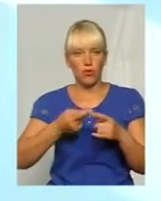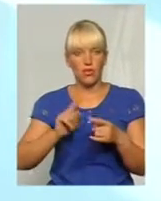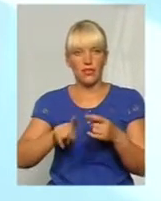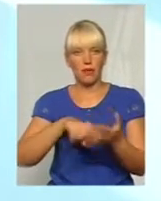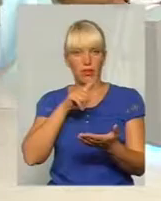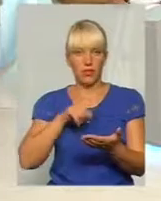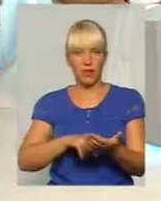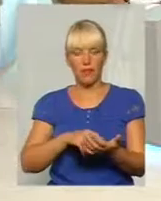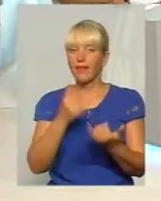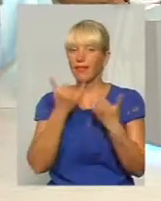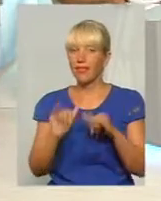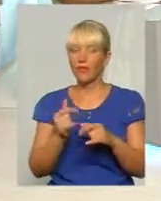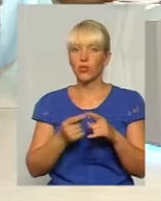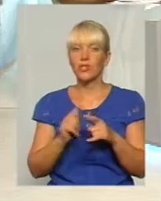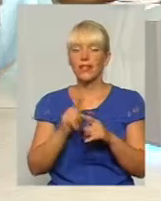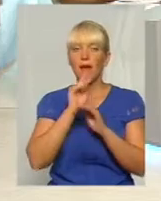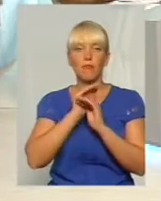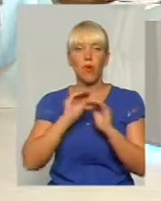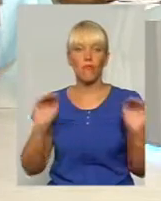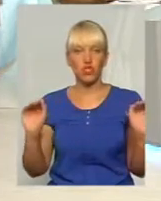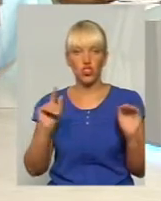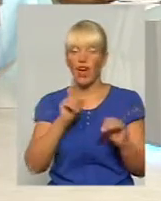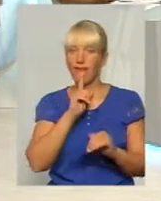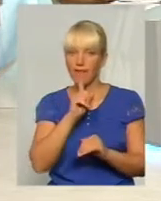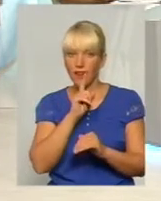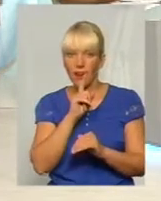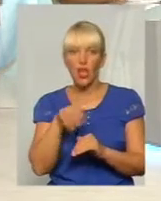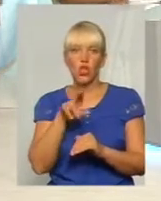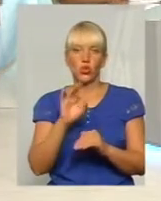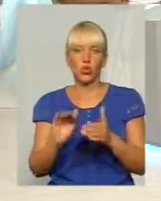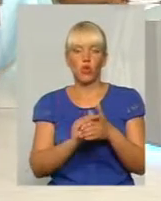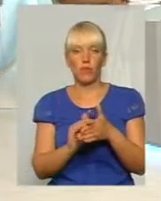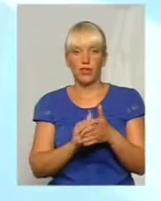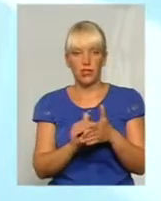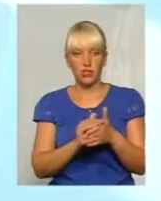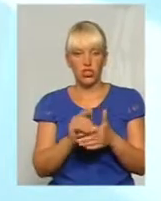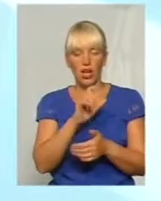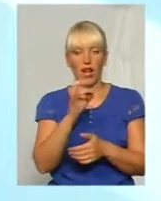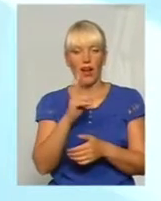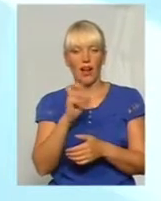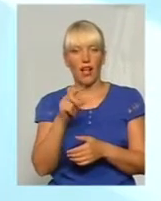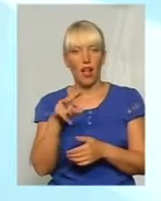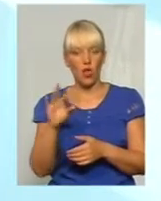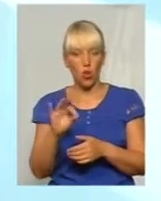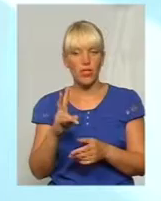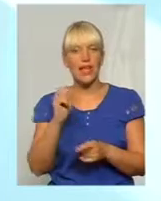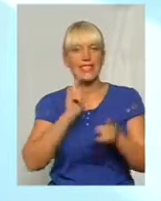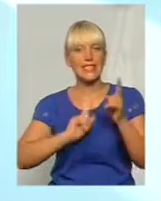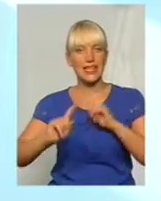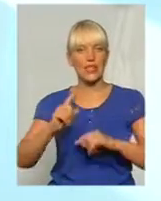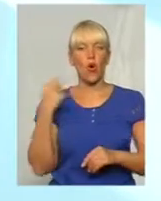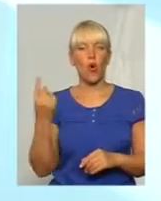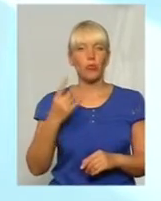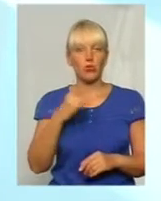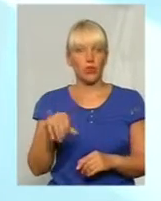мовчання довкола прізвища Харкава. Триває слідство, мабуть. сесії обласної ради, навіть якщо триває слідство, то це не може не